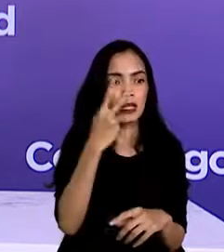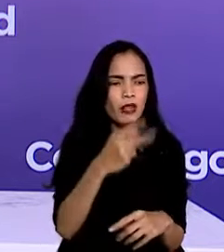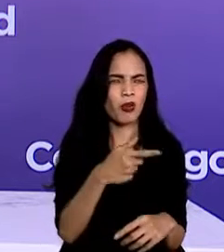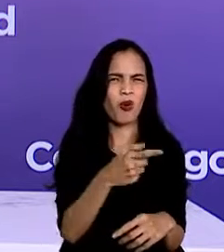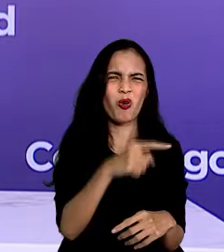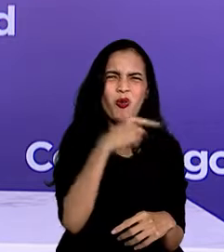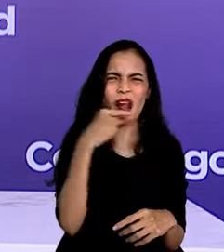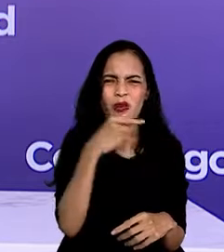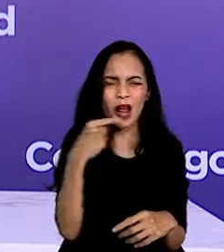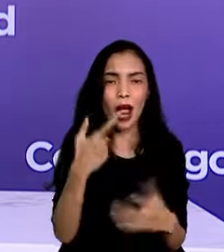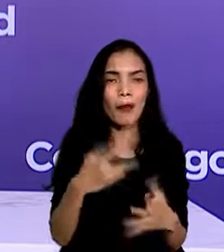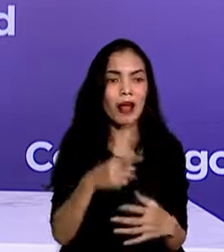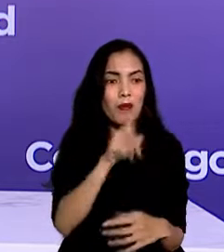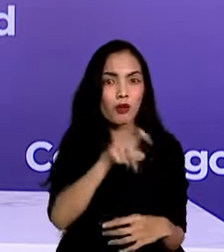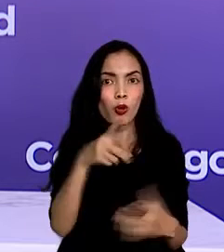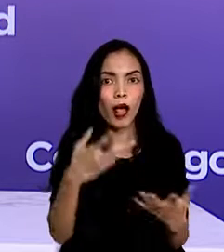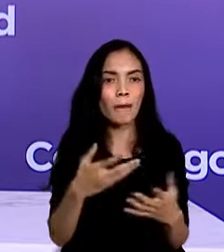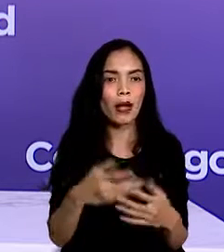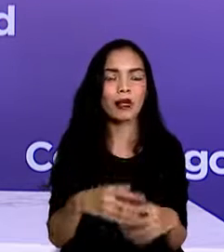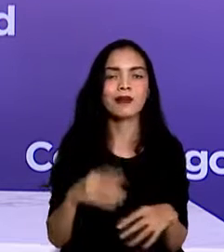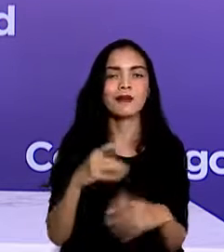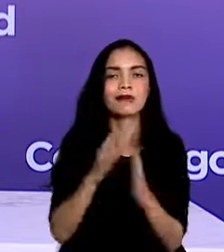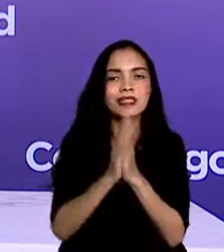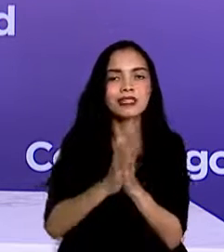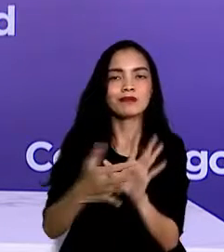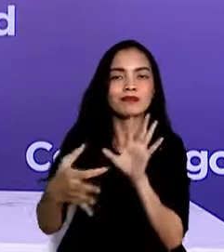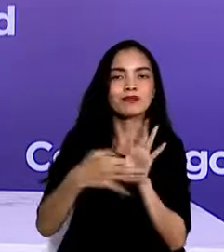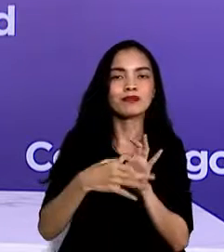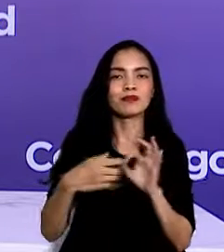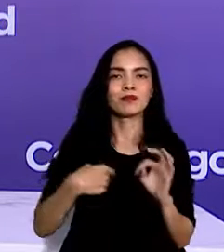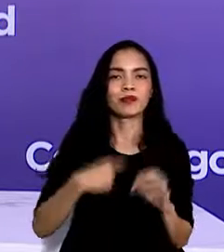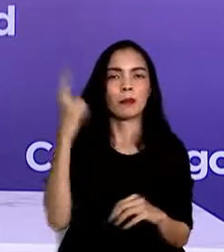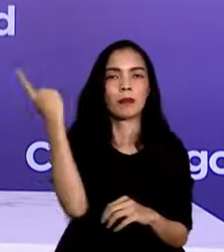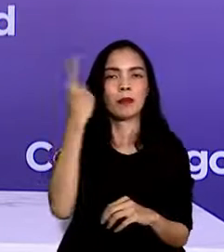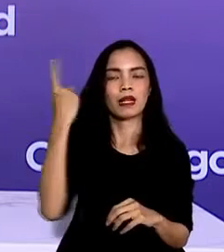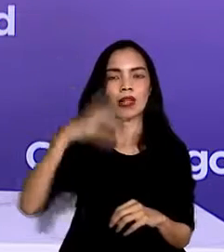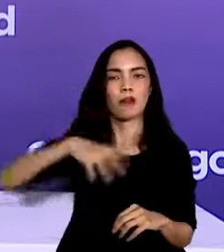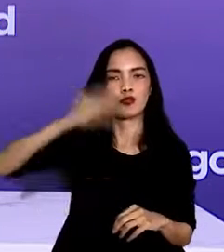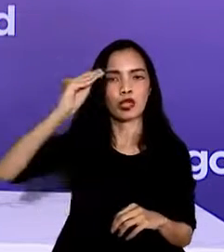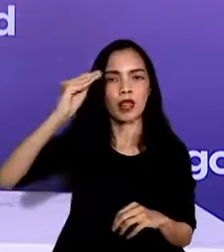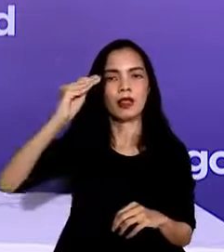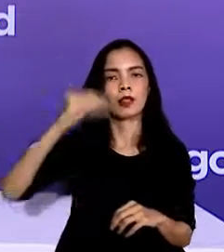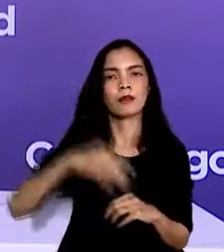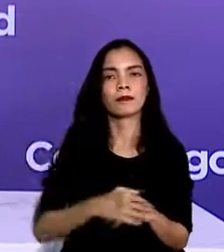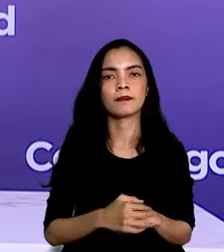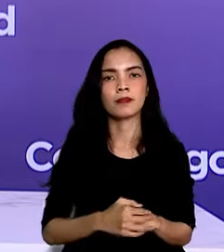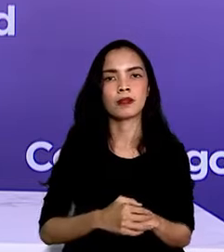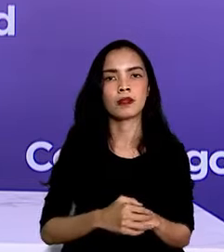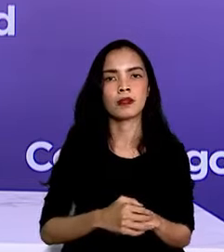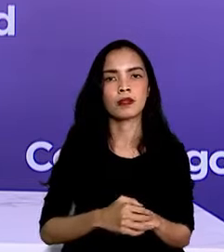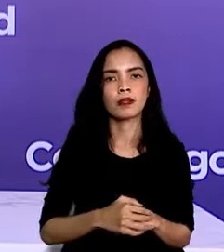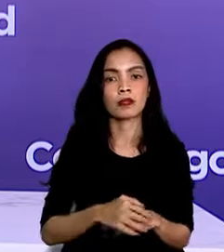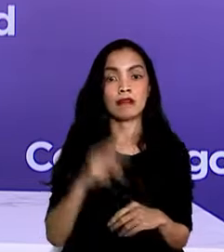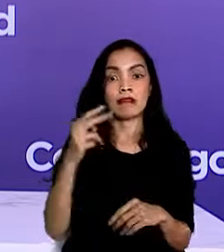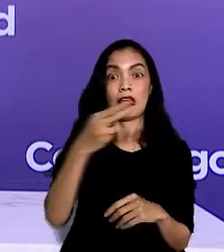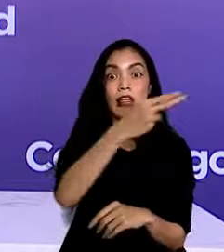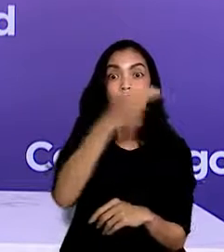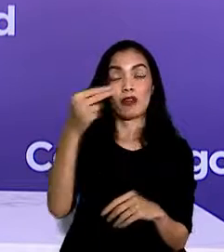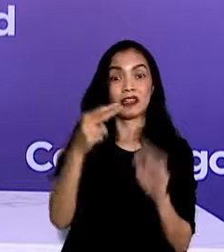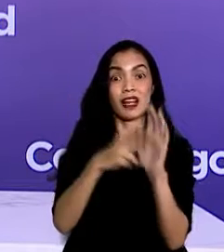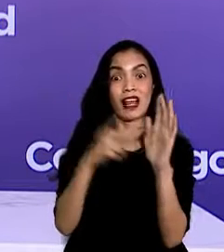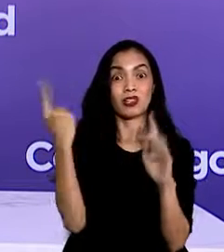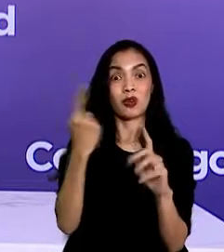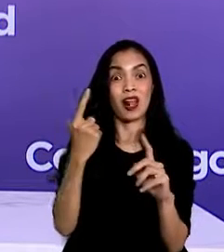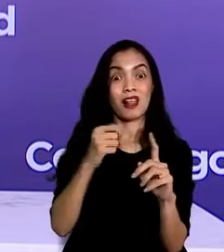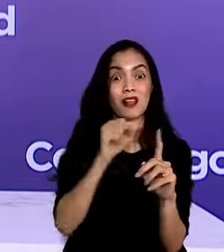koordinasi dengan pemerintah pusat bila diperlukan. Turunnya kasus aktif di tingkat nasional tentunya dapat dipertahankan jika